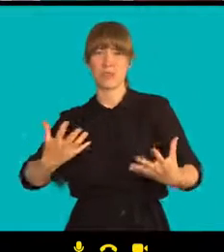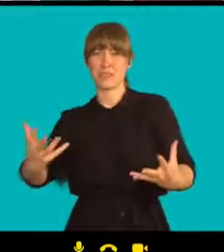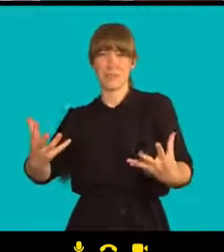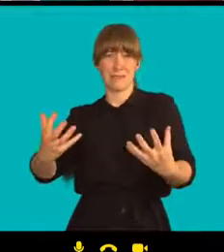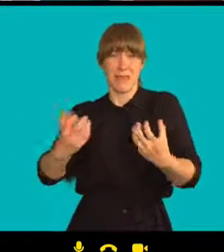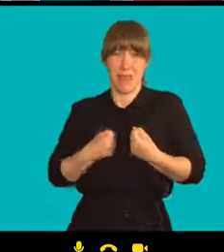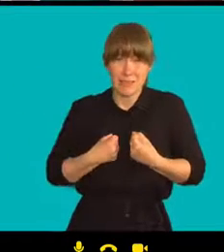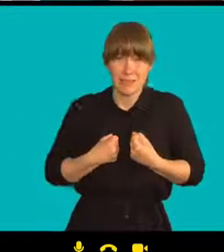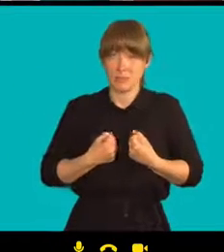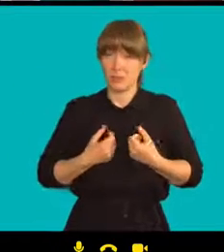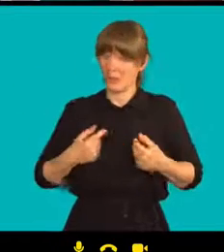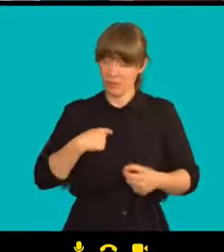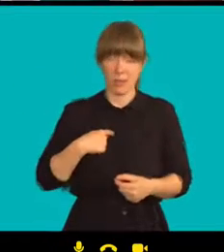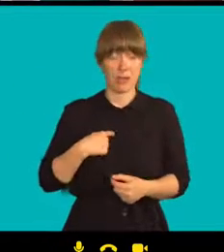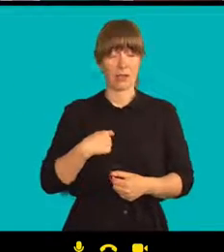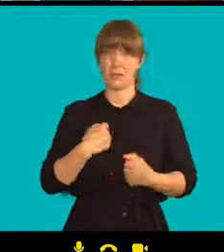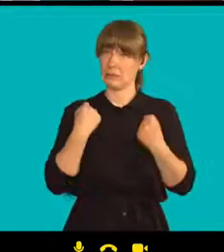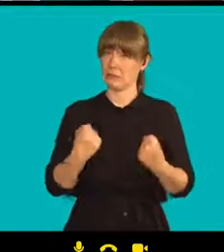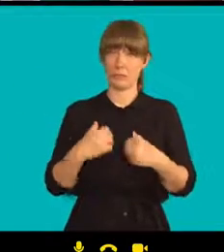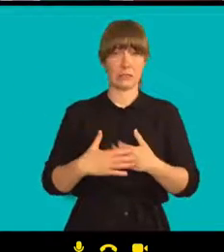A hlavně já.